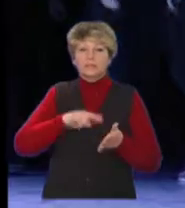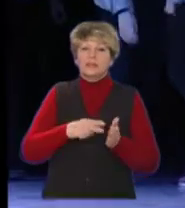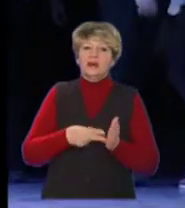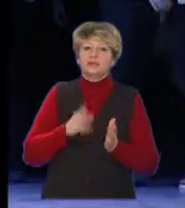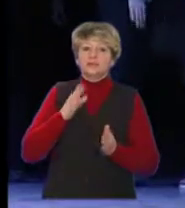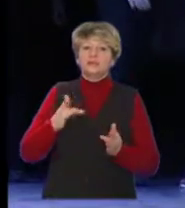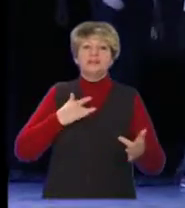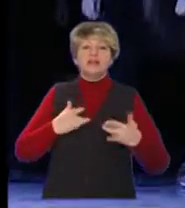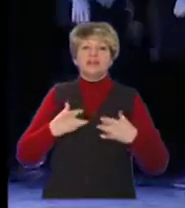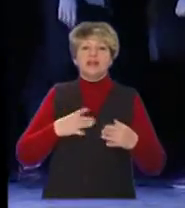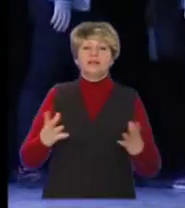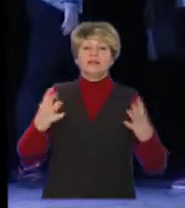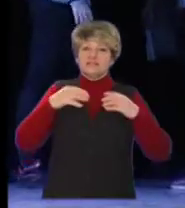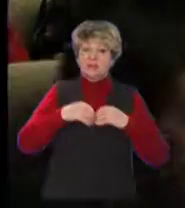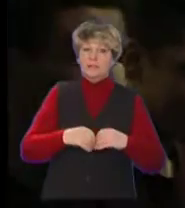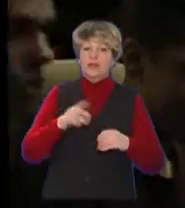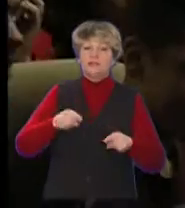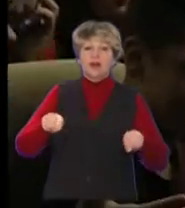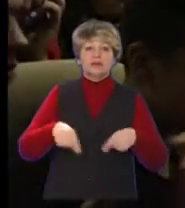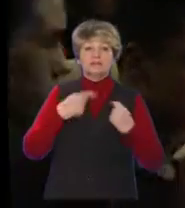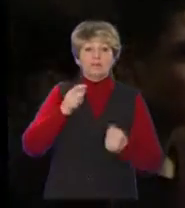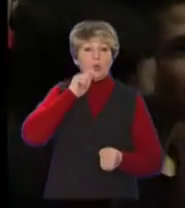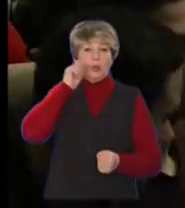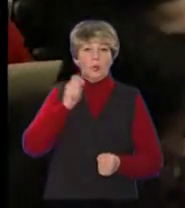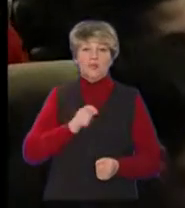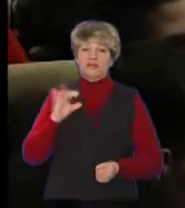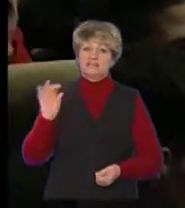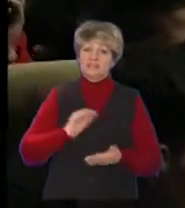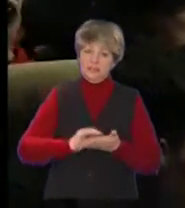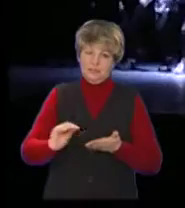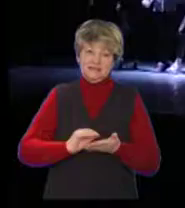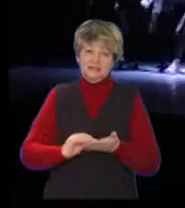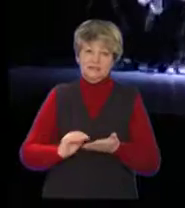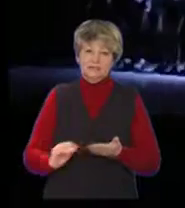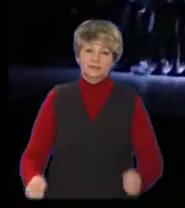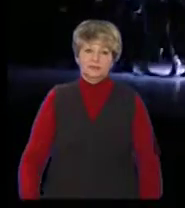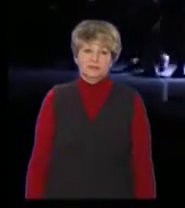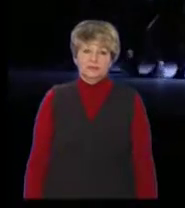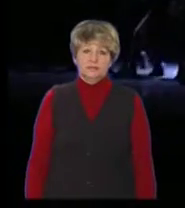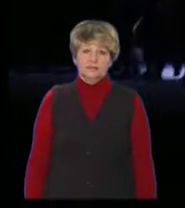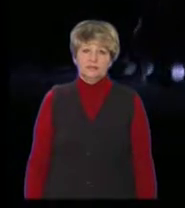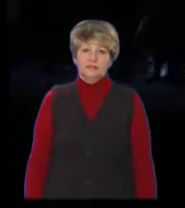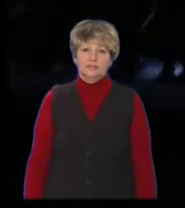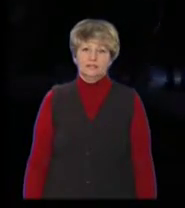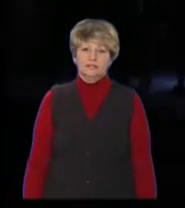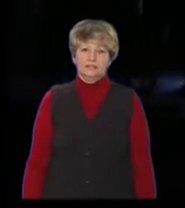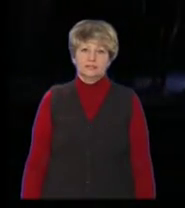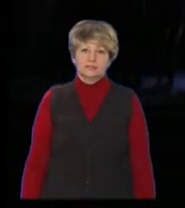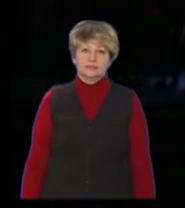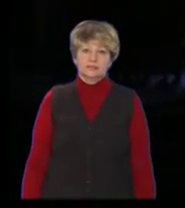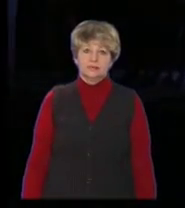мріють створити ряд спільних театральних вистав на основі творів українських письменників. Вікторія Будовіцька, Максим Драбінога, Черкаська служба новин.